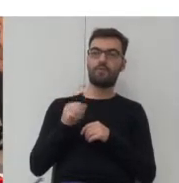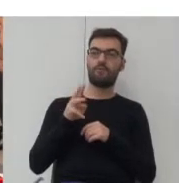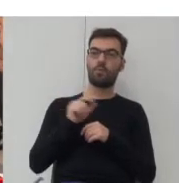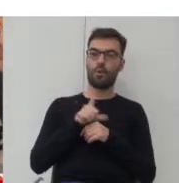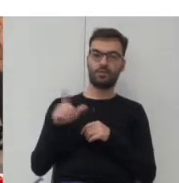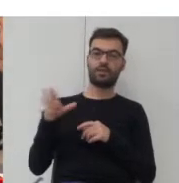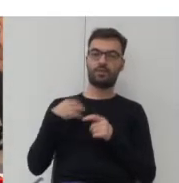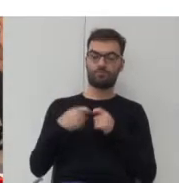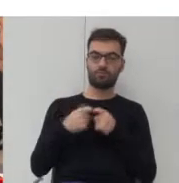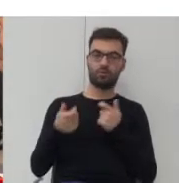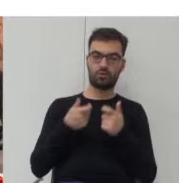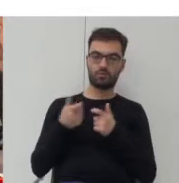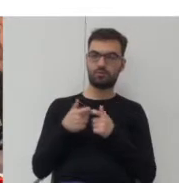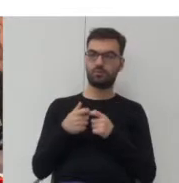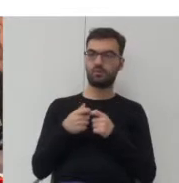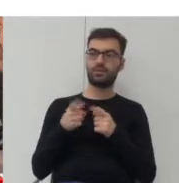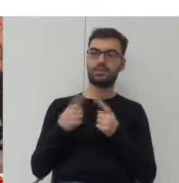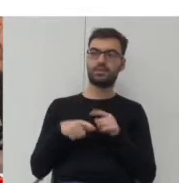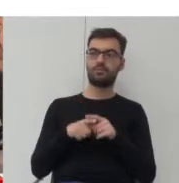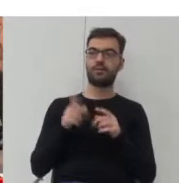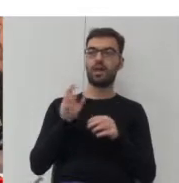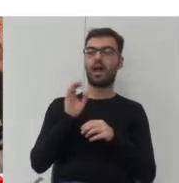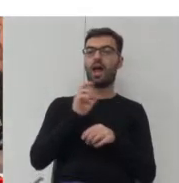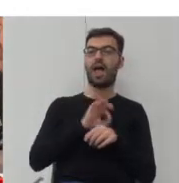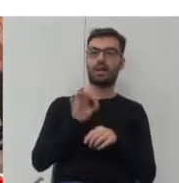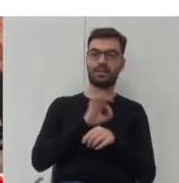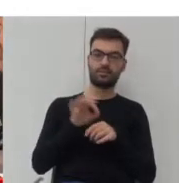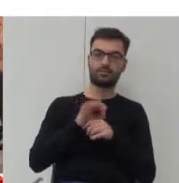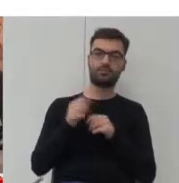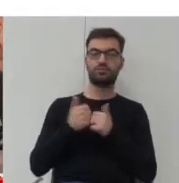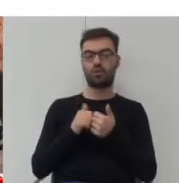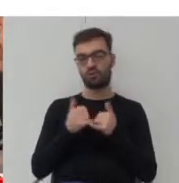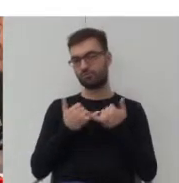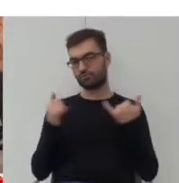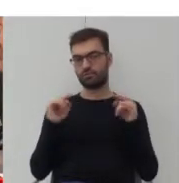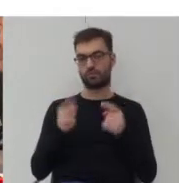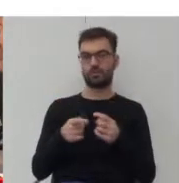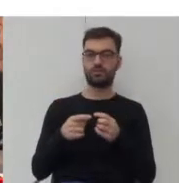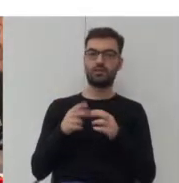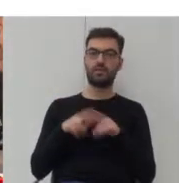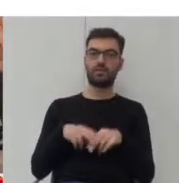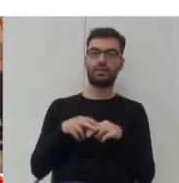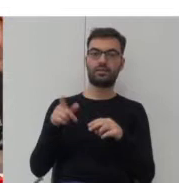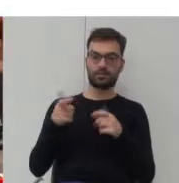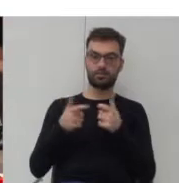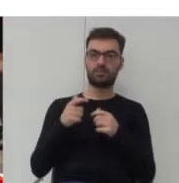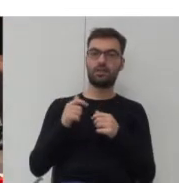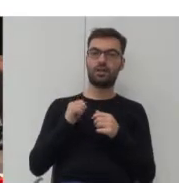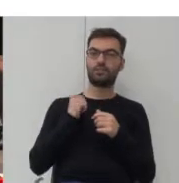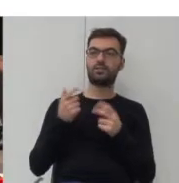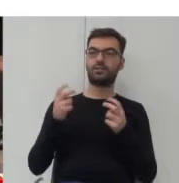Prowadzimy z takim zespołem architektów badaczy społecznych sportowców różnych organizacji i fundacje której celem jest tworzenie